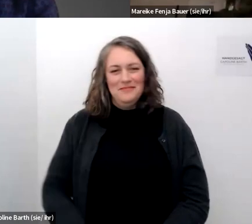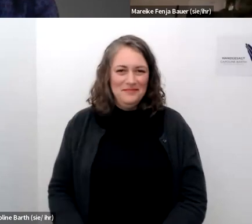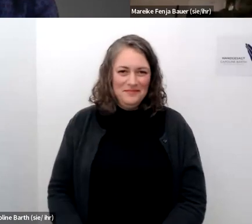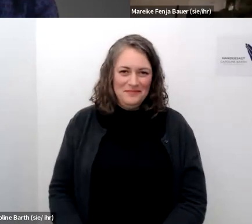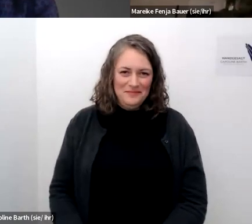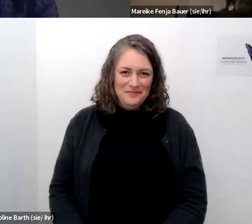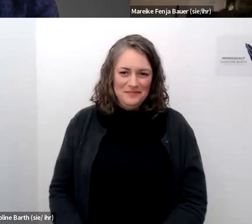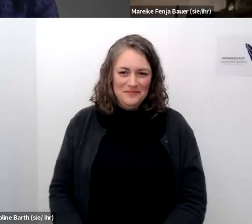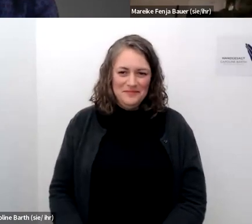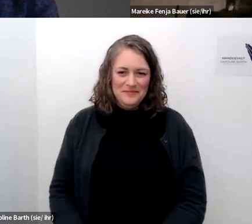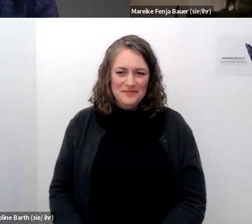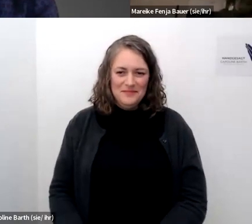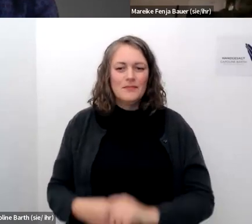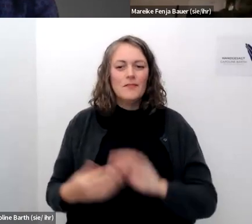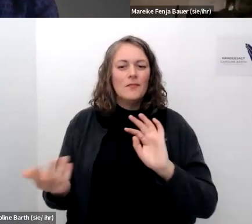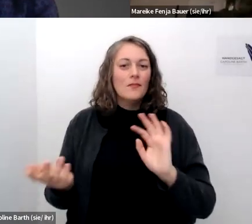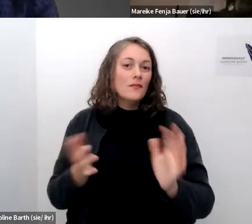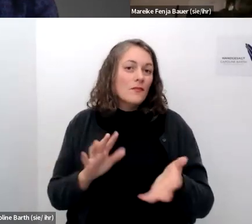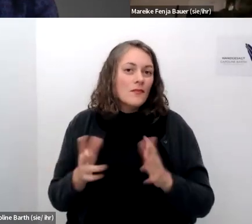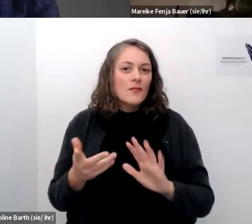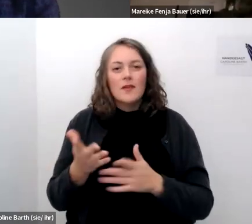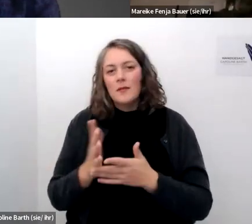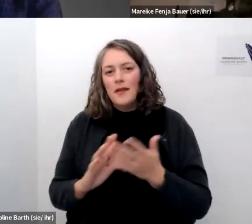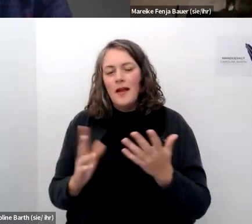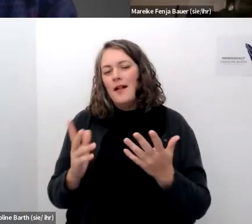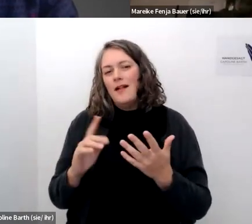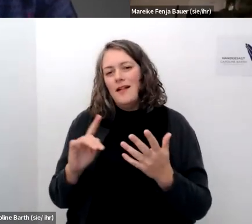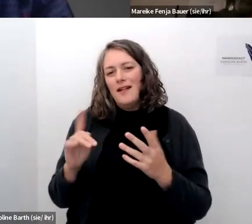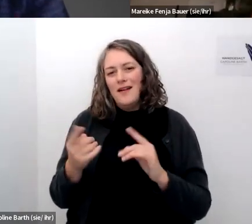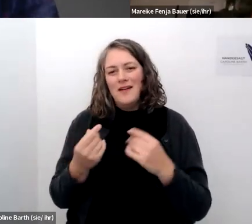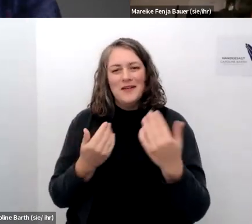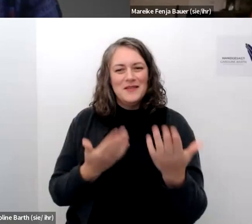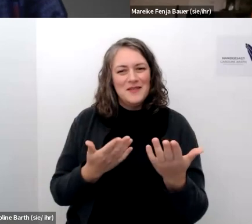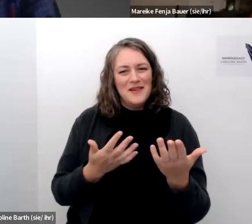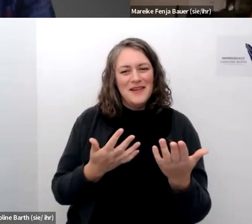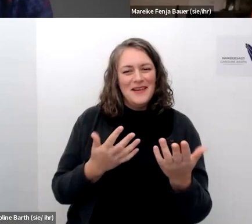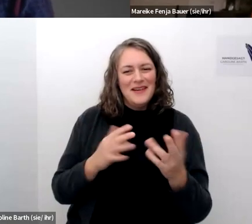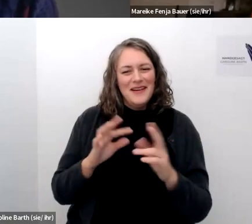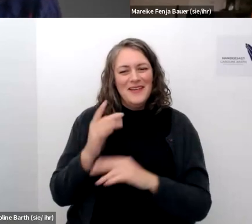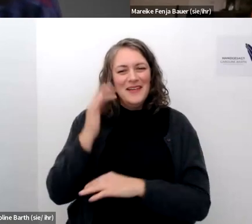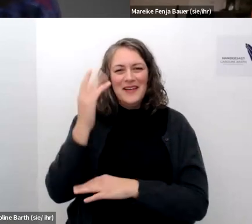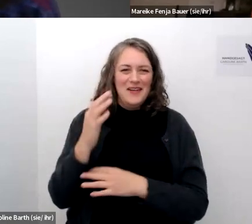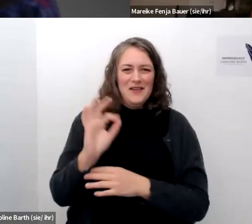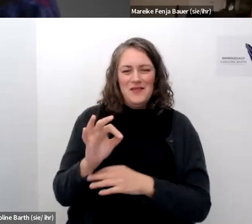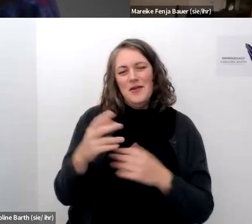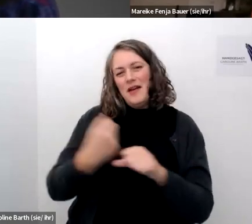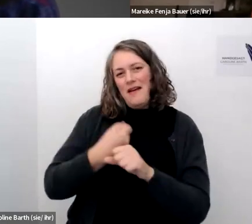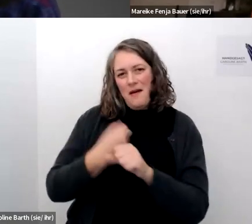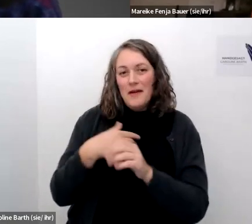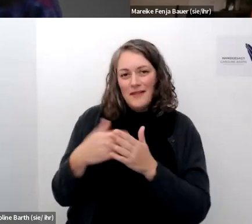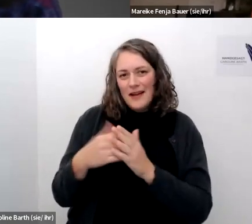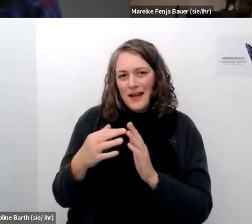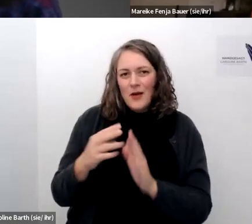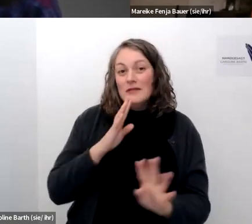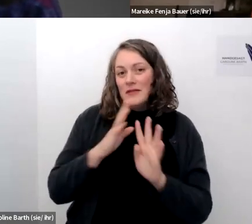die werden vielleicht teilweise auch einfließen in die überlegungen der arbeit und vielleicht auch